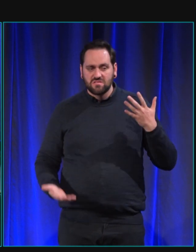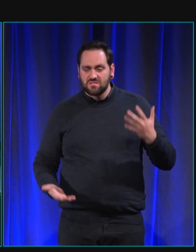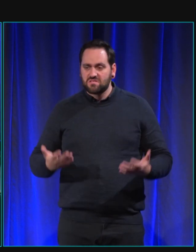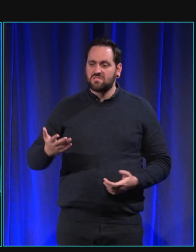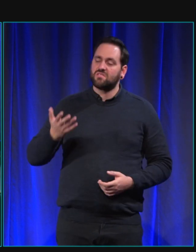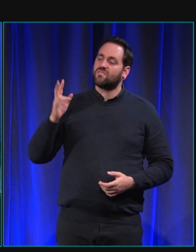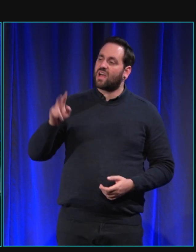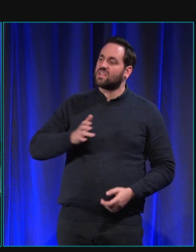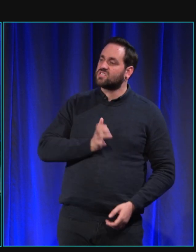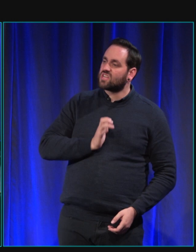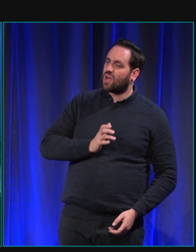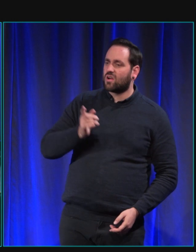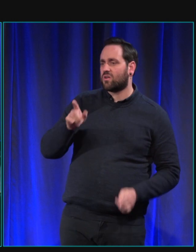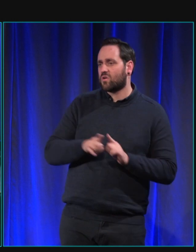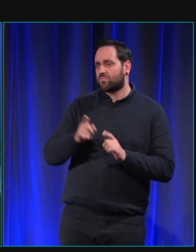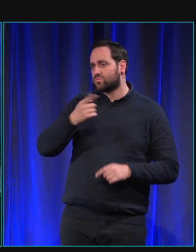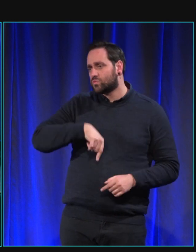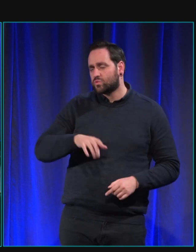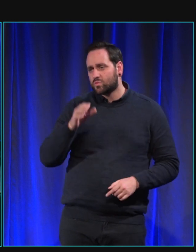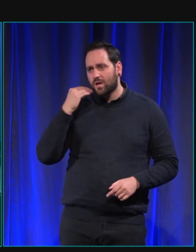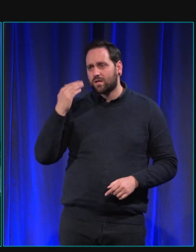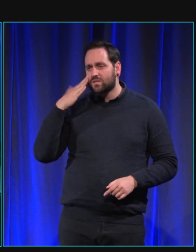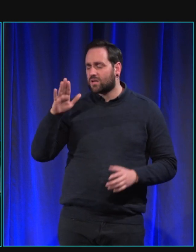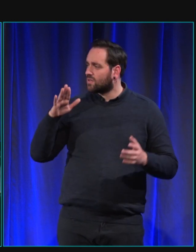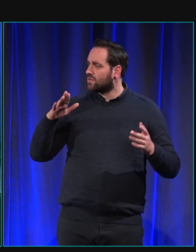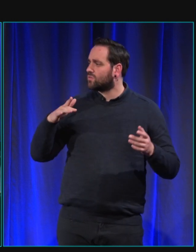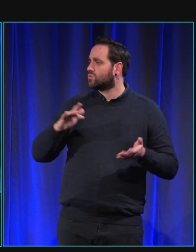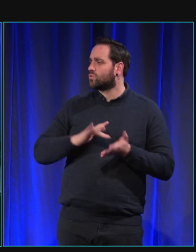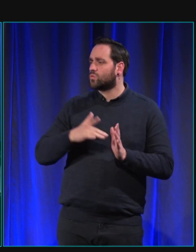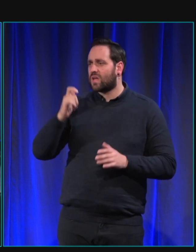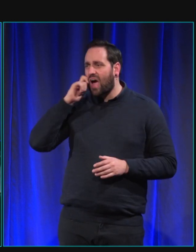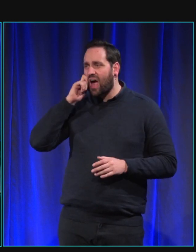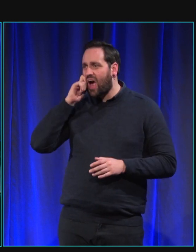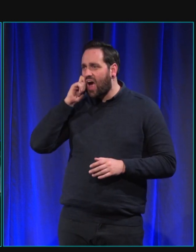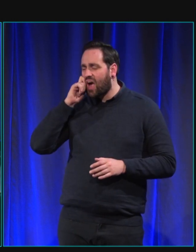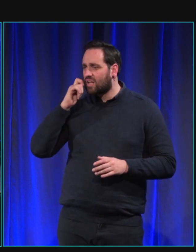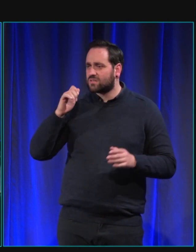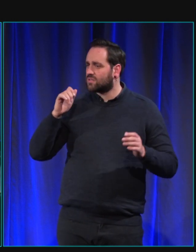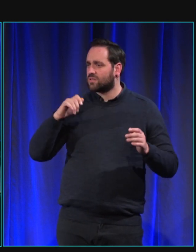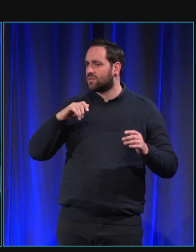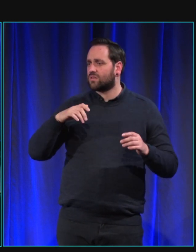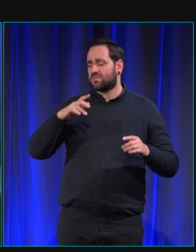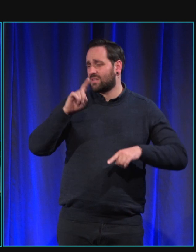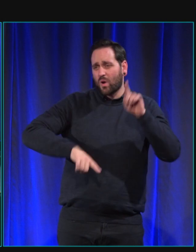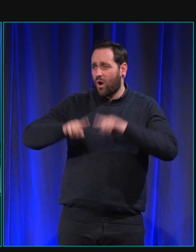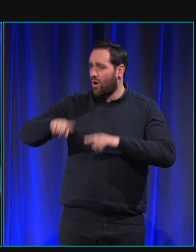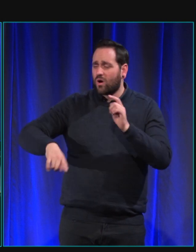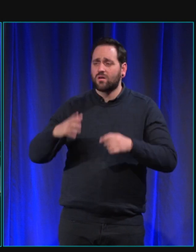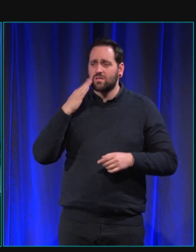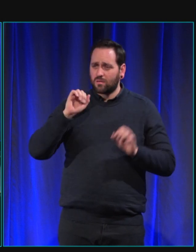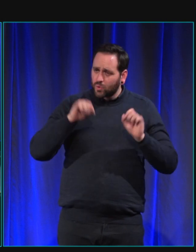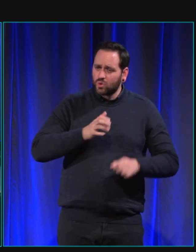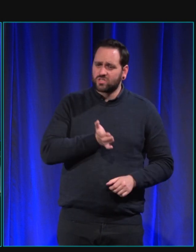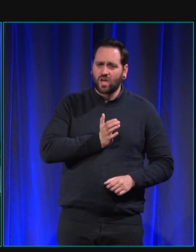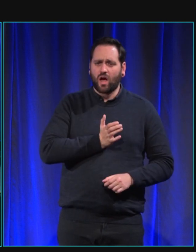il y a des chiens de toutes races confondues qui vont avoir cette capacité d'apprentissage de rigueur